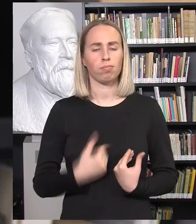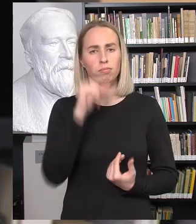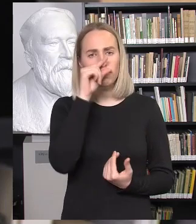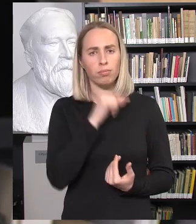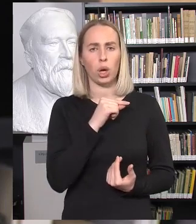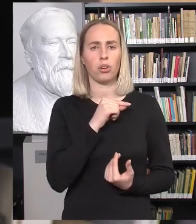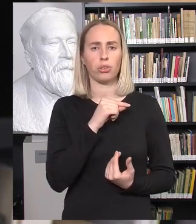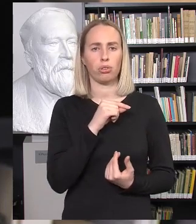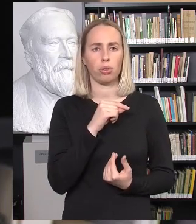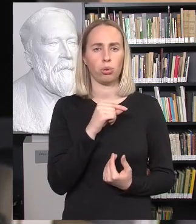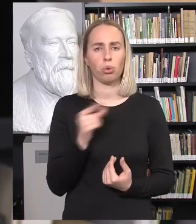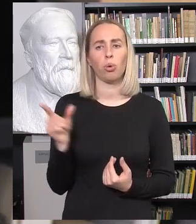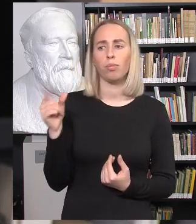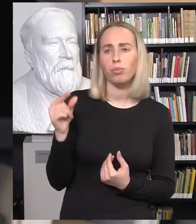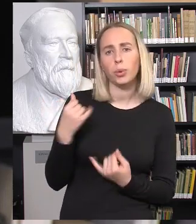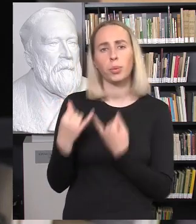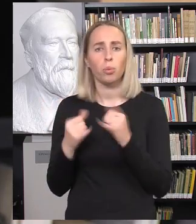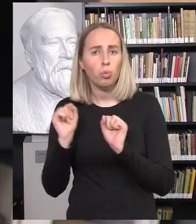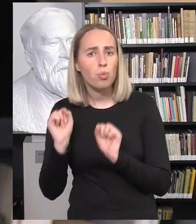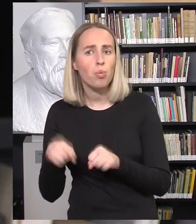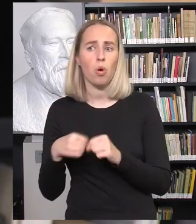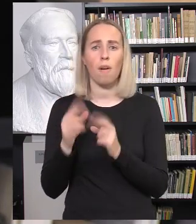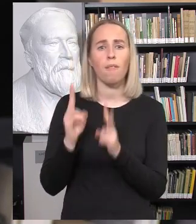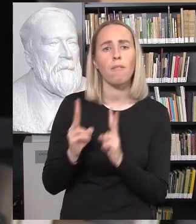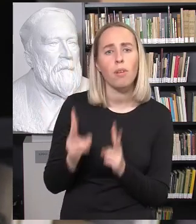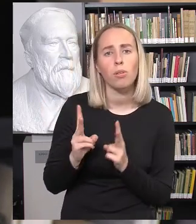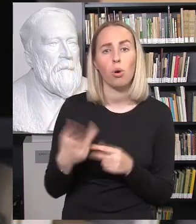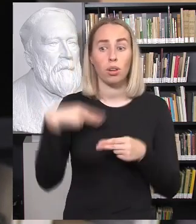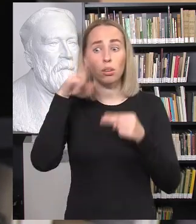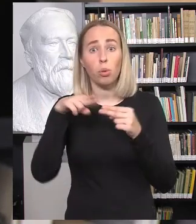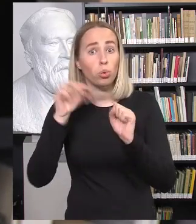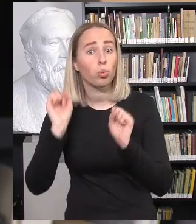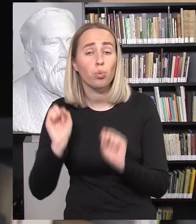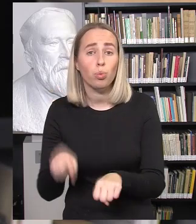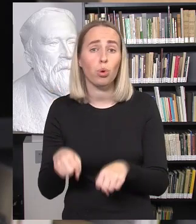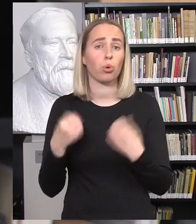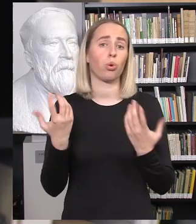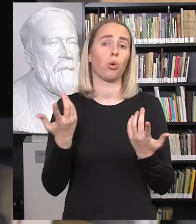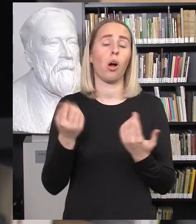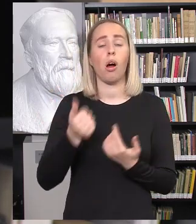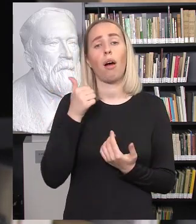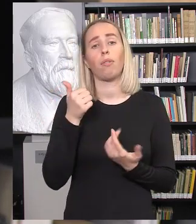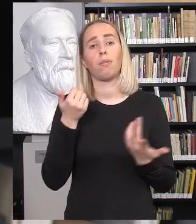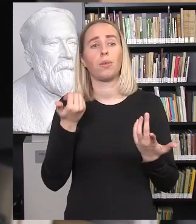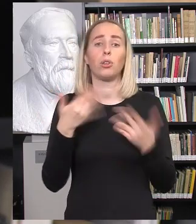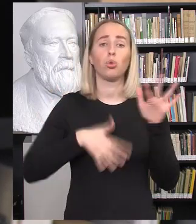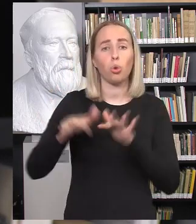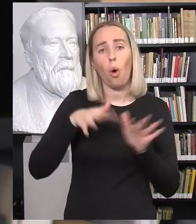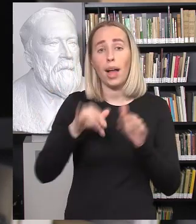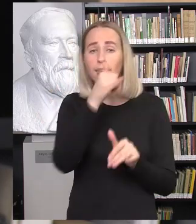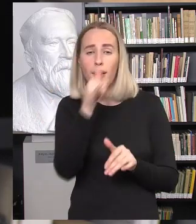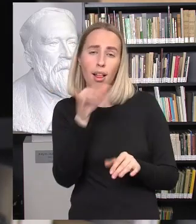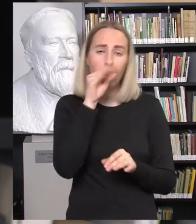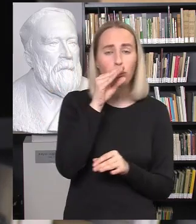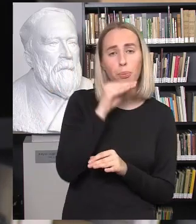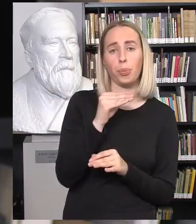gebėtų kurti santykius, išlaikyti santykius, kad gebėtų primti sprendimus, mokėtų įvertinti įvairias situacijas ir